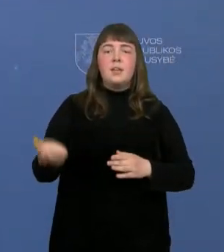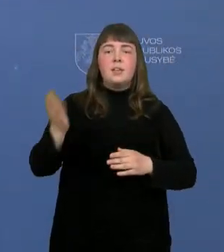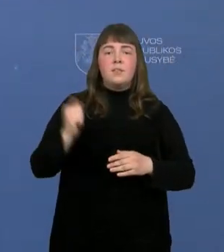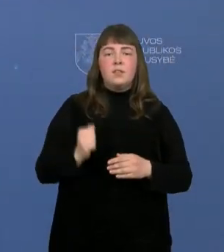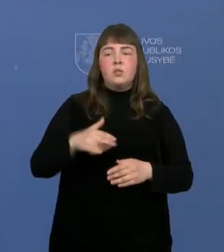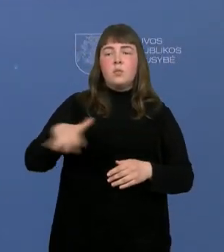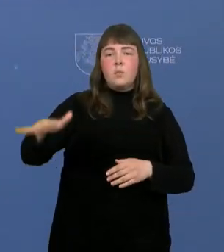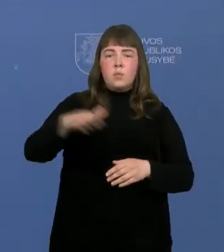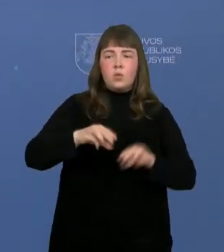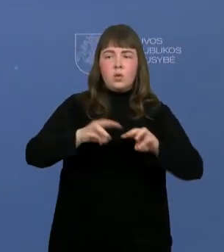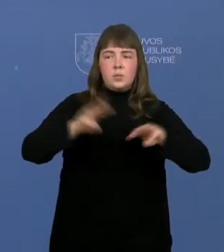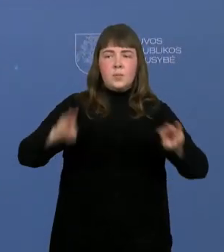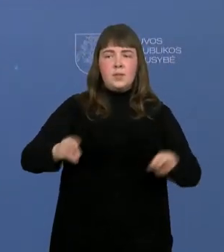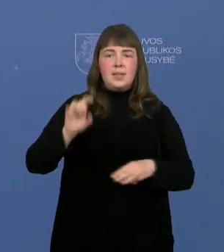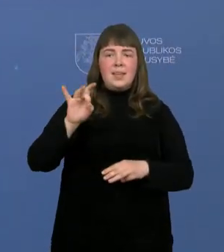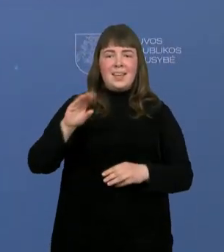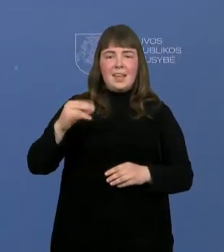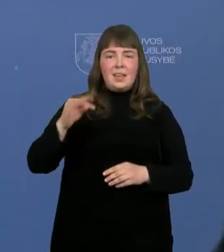Gentvila.